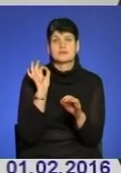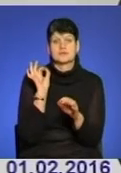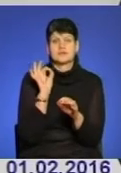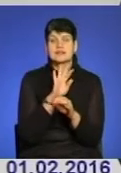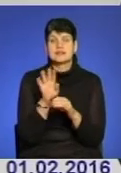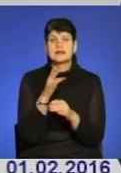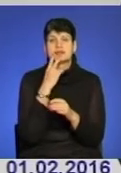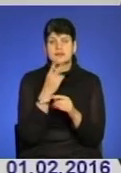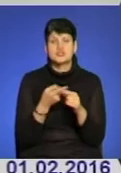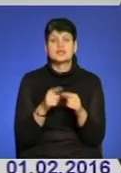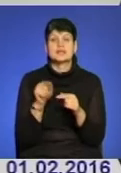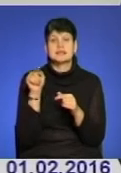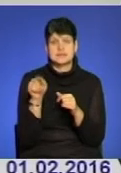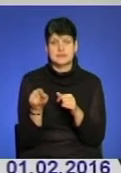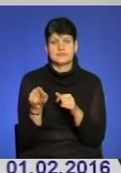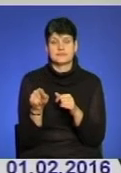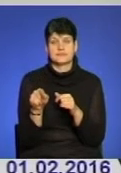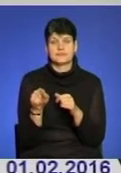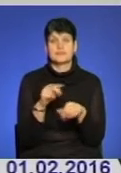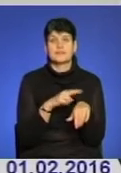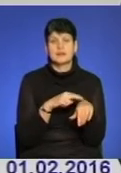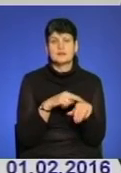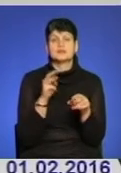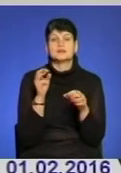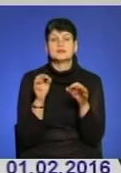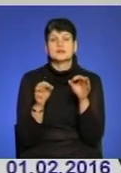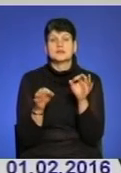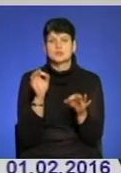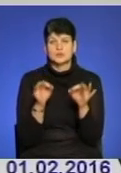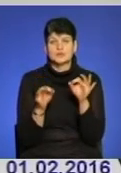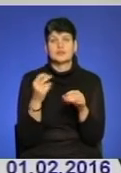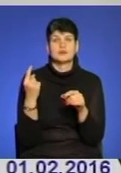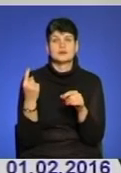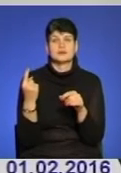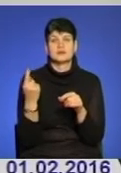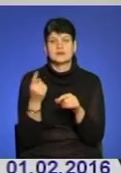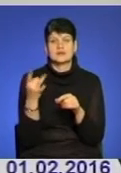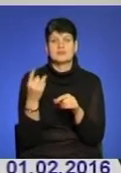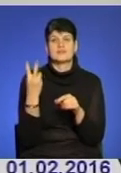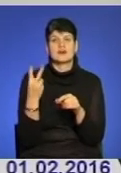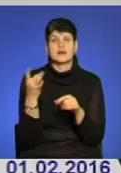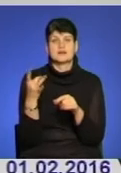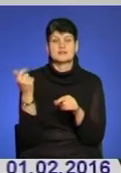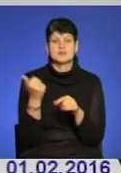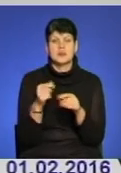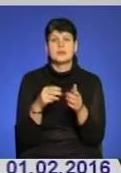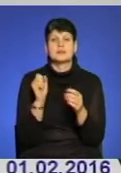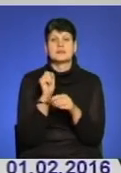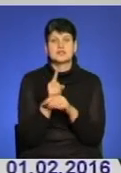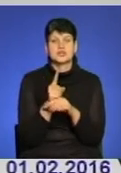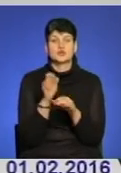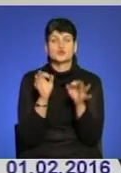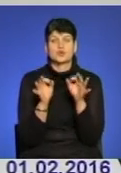Незважаючи на це, слідчі судді раз на тиждень, два рази на тиждень, три призначають судові засідання,